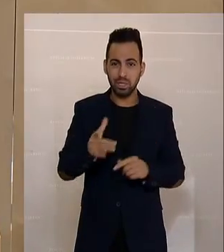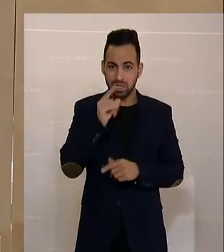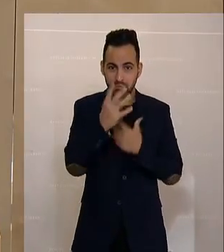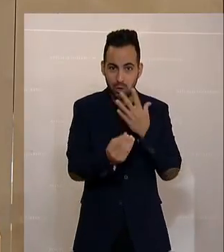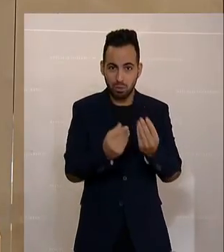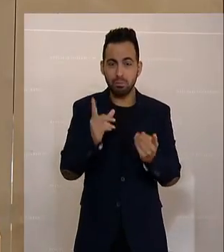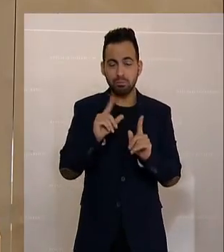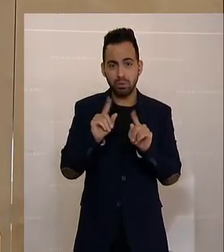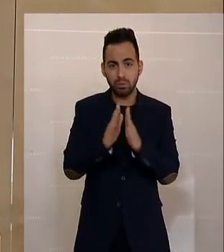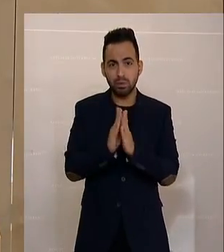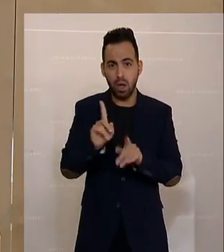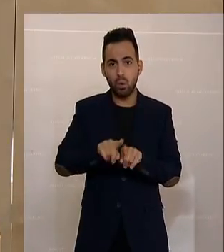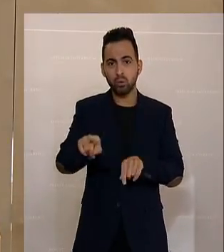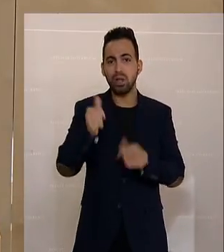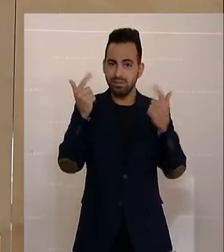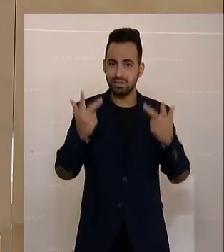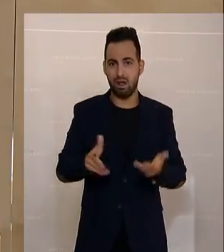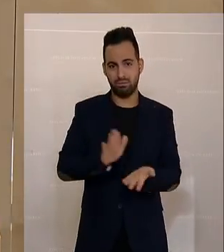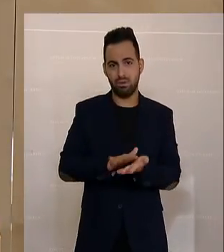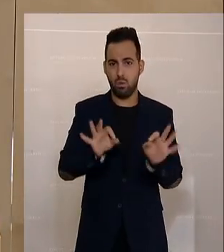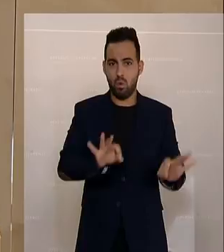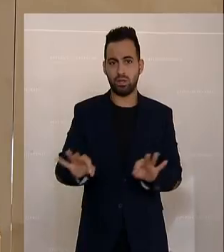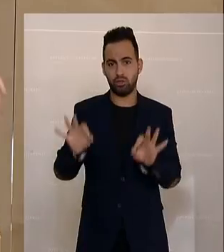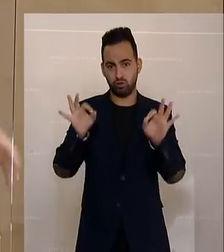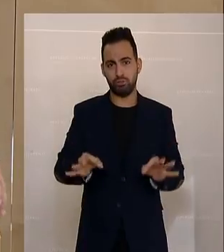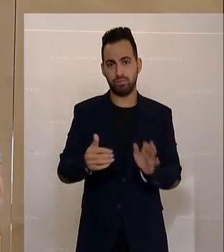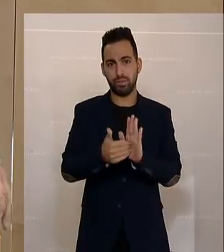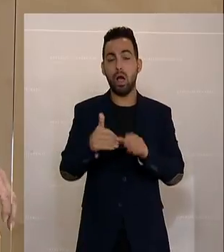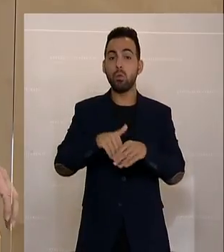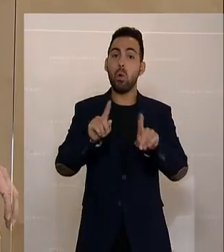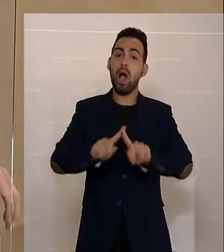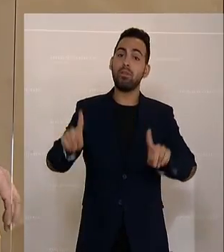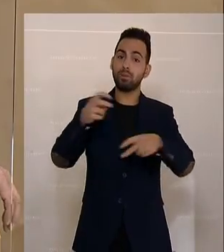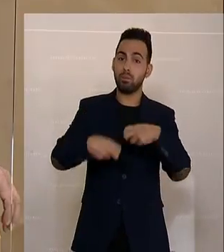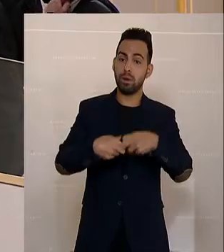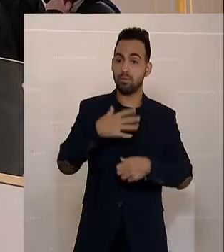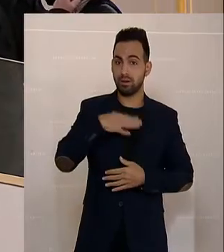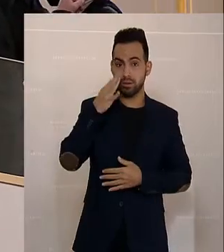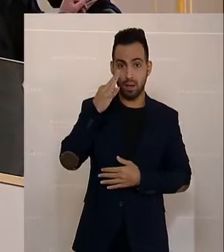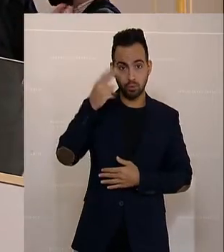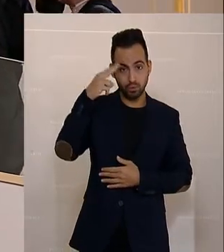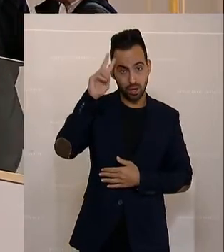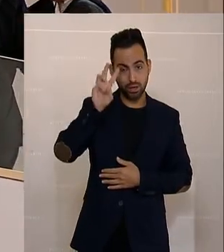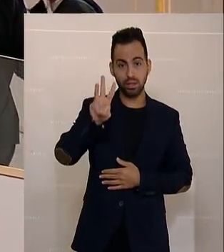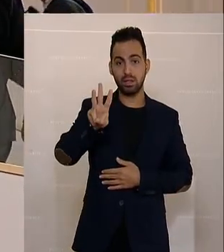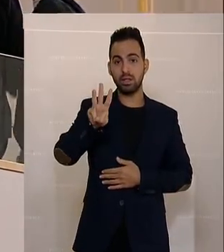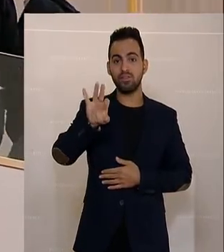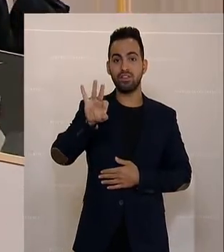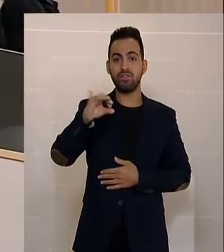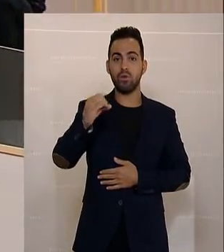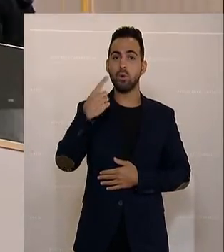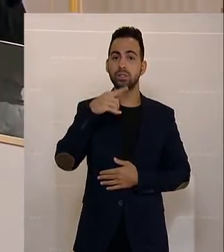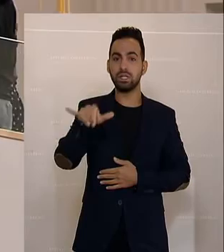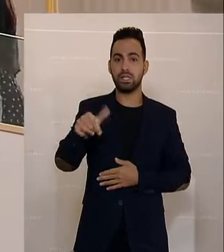bitten, arbeite auch du mit Zahlen, die wirklich stimmen. Aber wir haben ein anderes Problem, meine Damen und Herren. Das Wiff erwartet für den Jänner